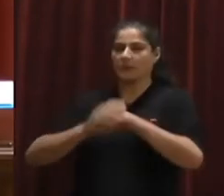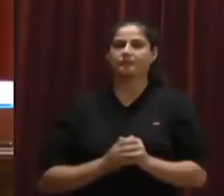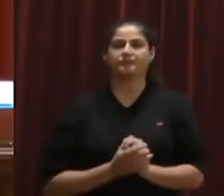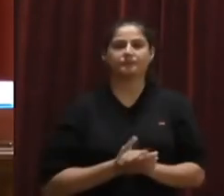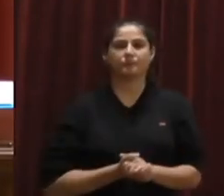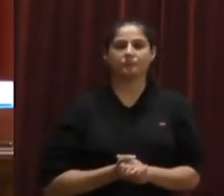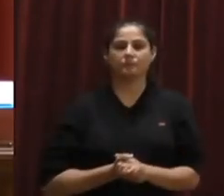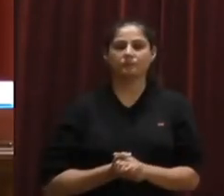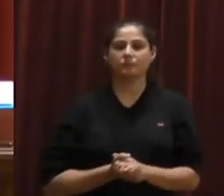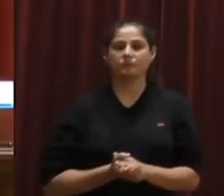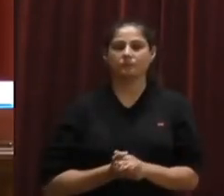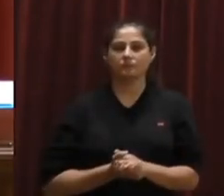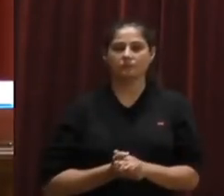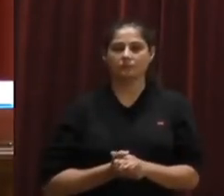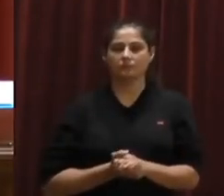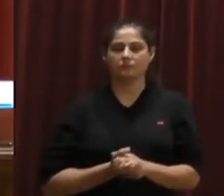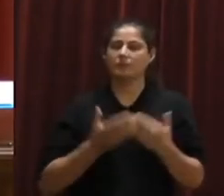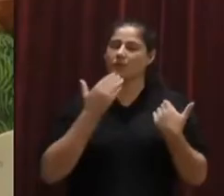conseller.